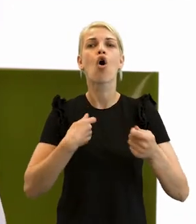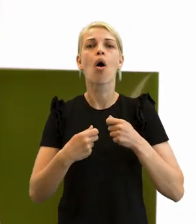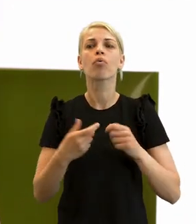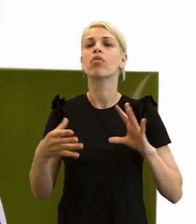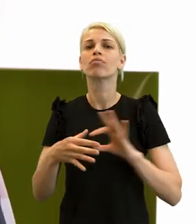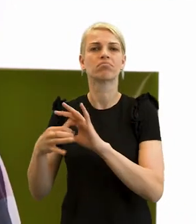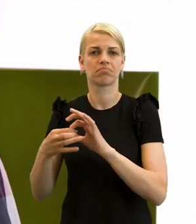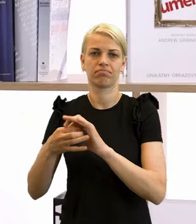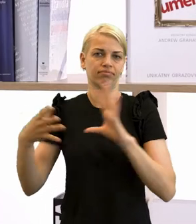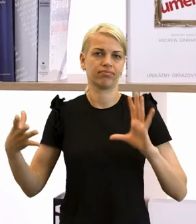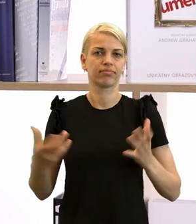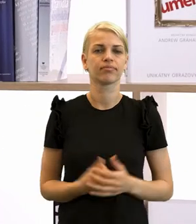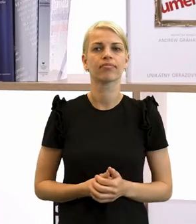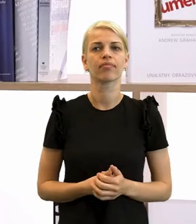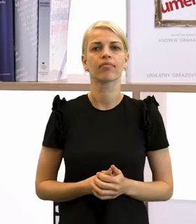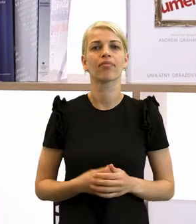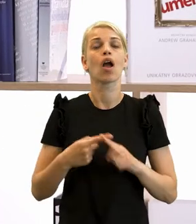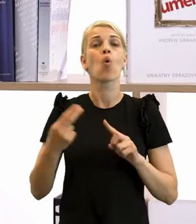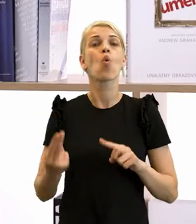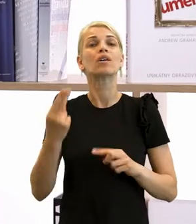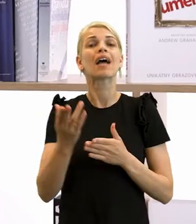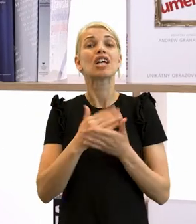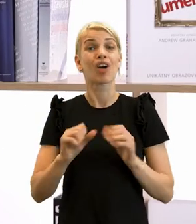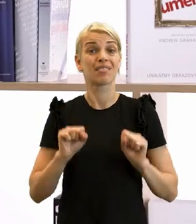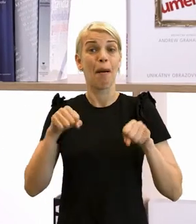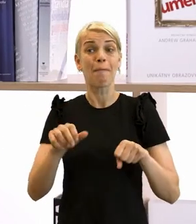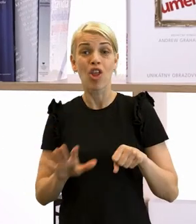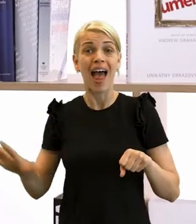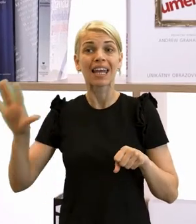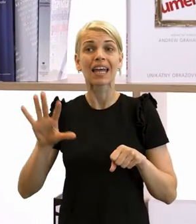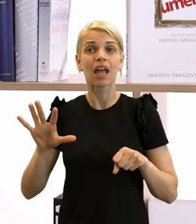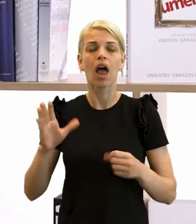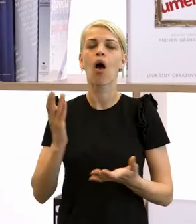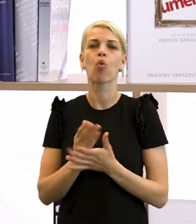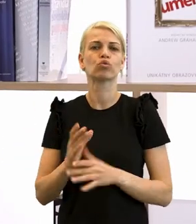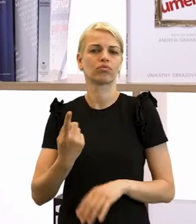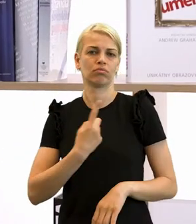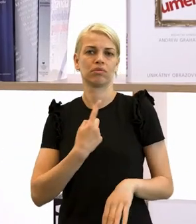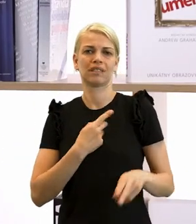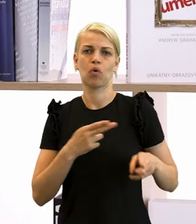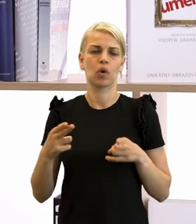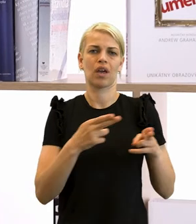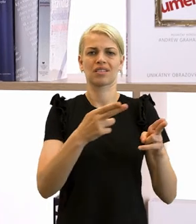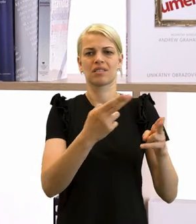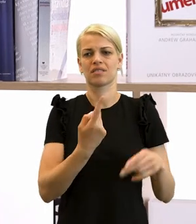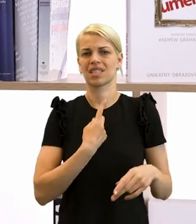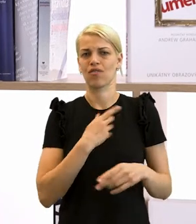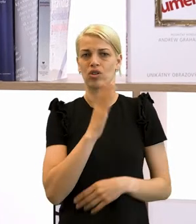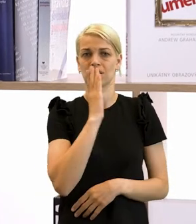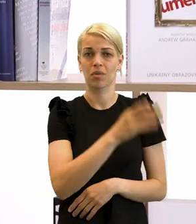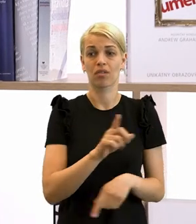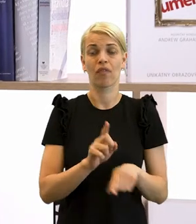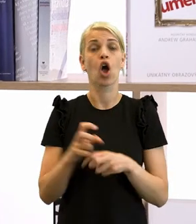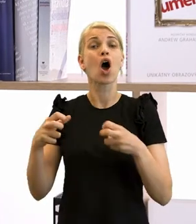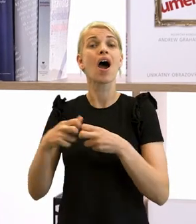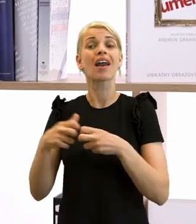nespájalo nič. Uhorská časť monarchie sa teda začala uberať úplne svojím vlastným smerom, zatiaľ čo